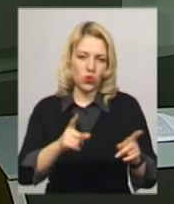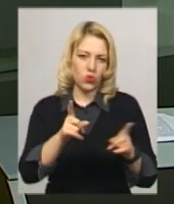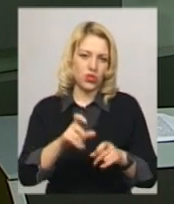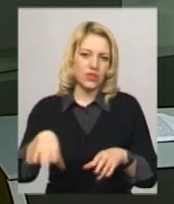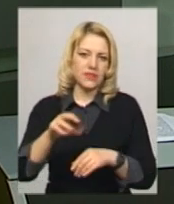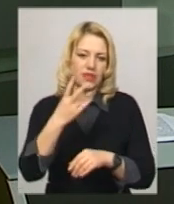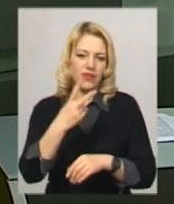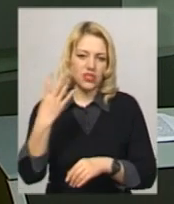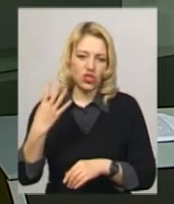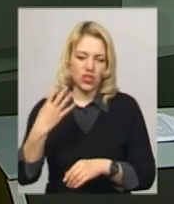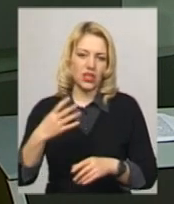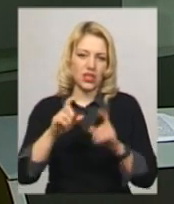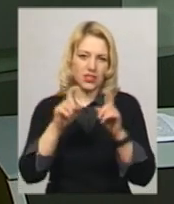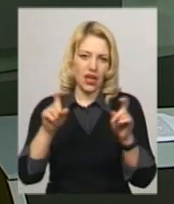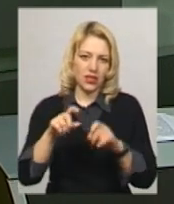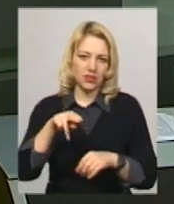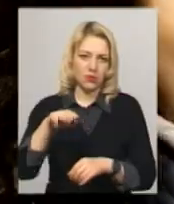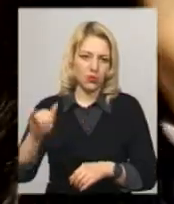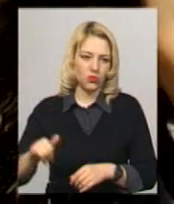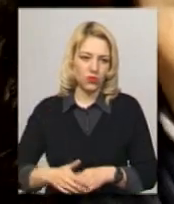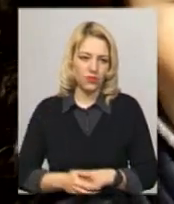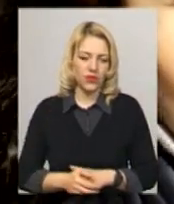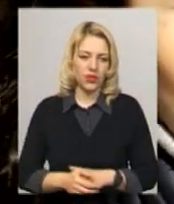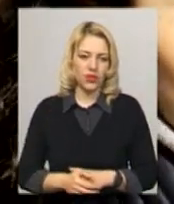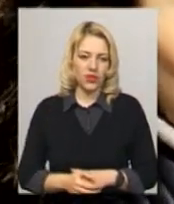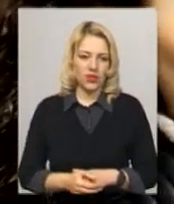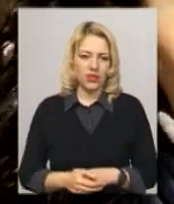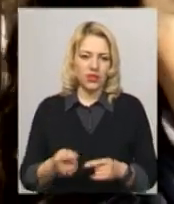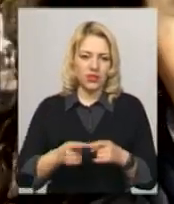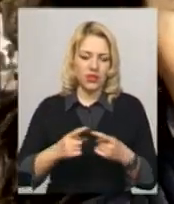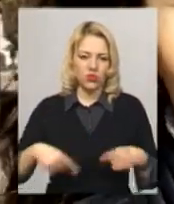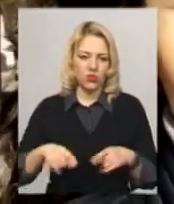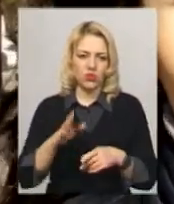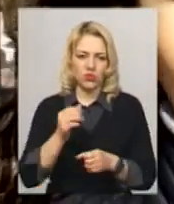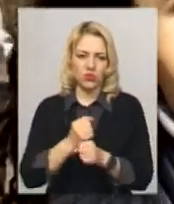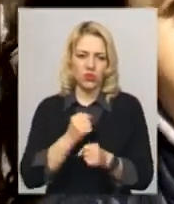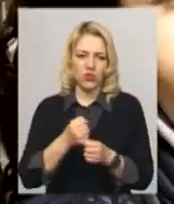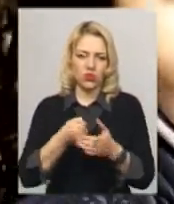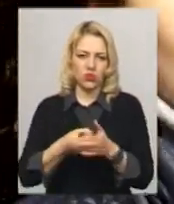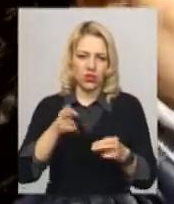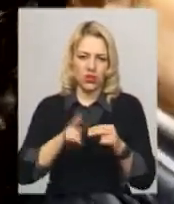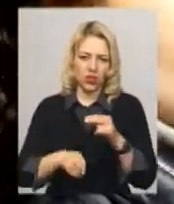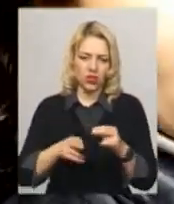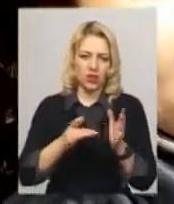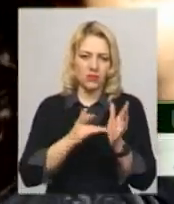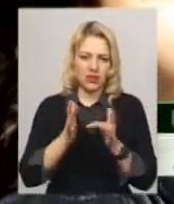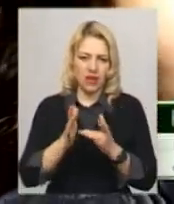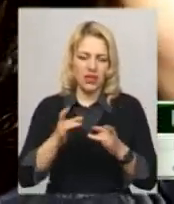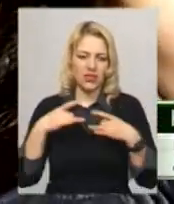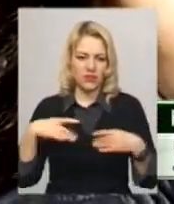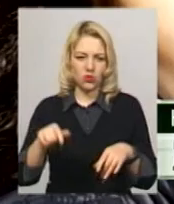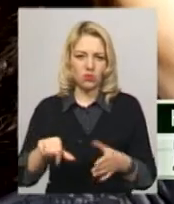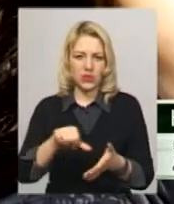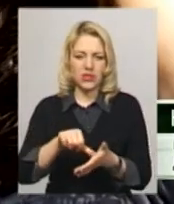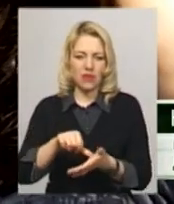заклади профтехосвіти області. Зона буде діяти до закінчення пасхальних свят. Тут представлені